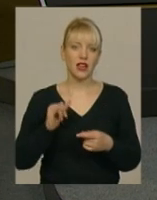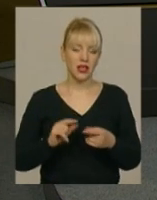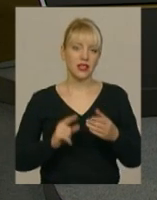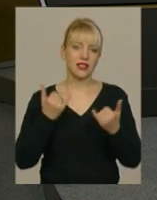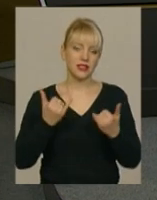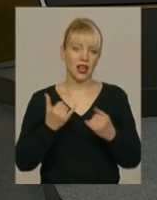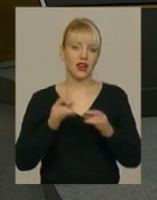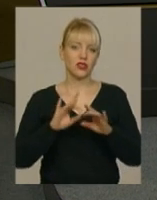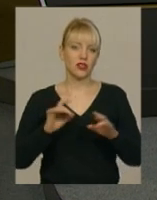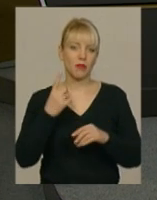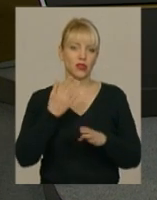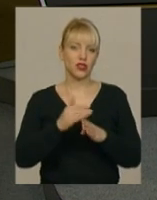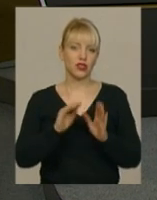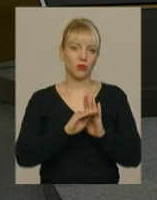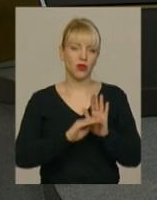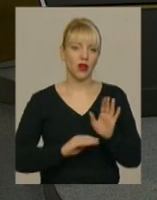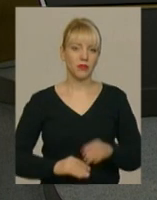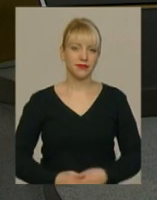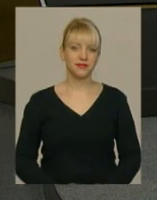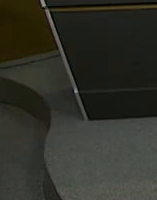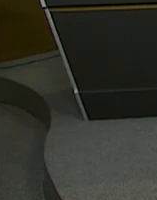І зараз анонс першої частини програми.